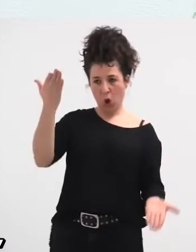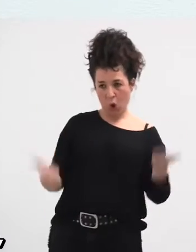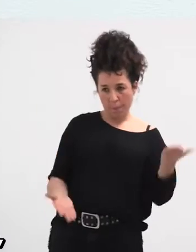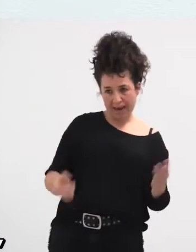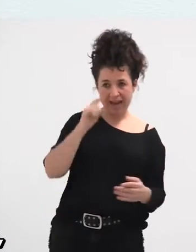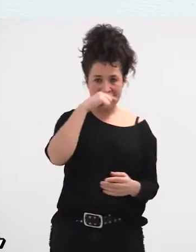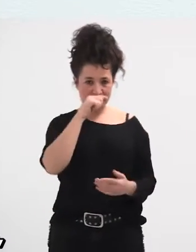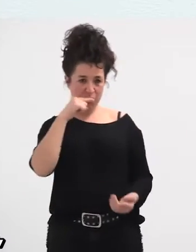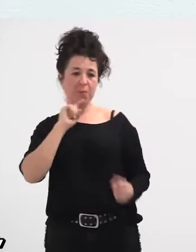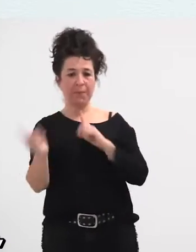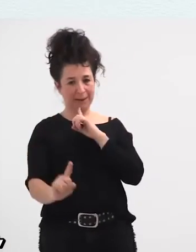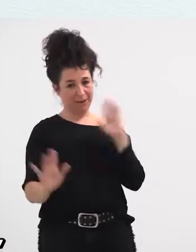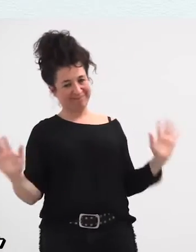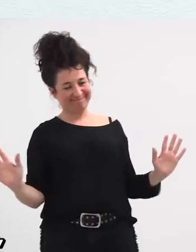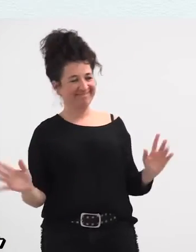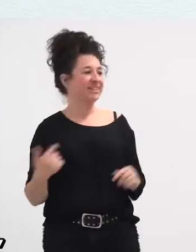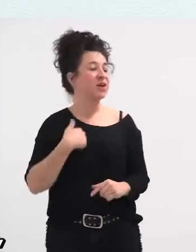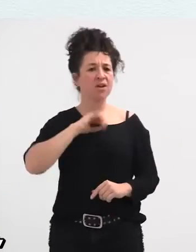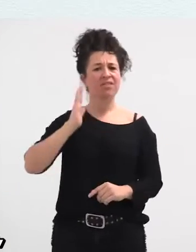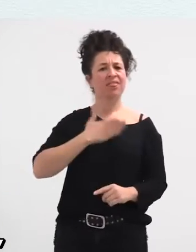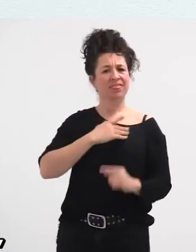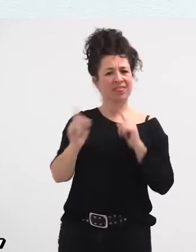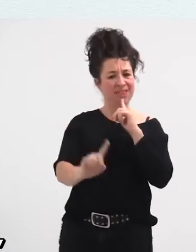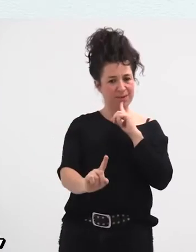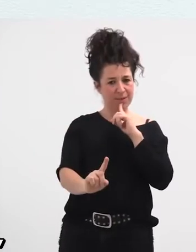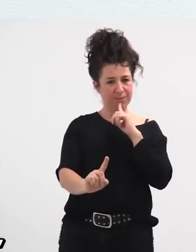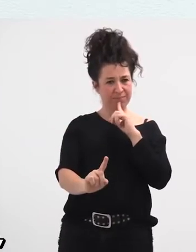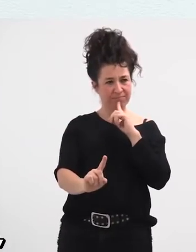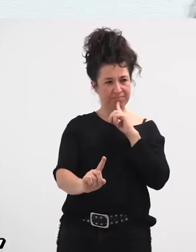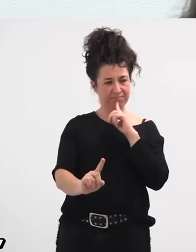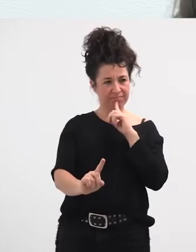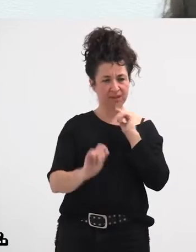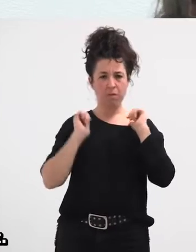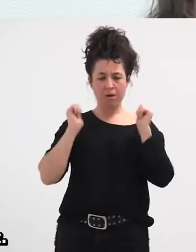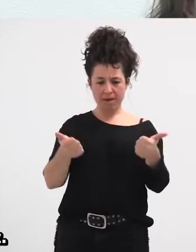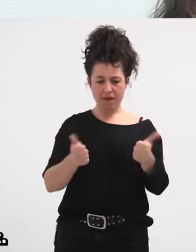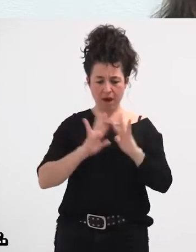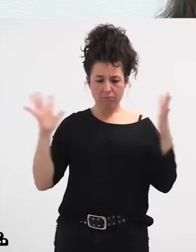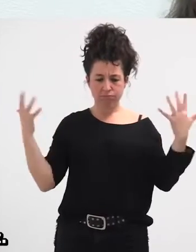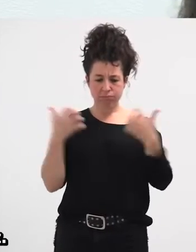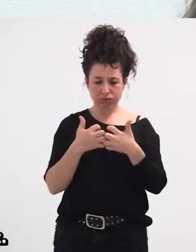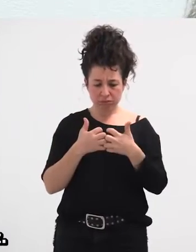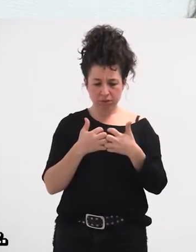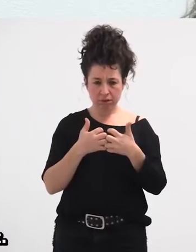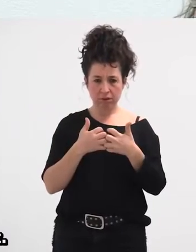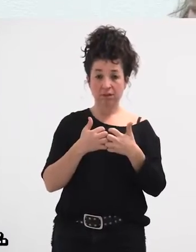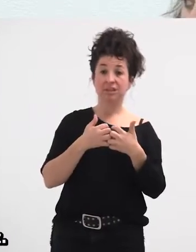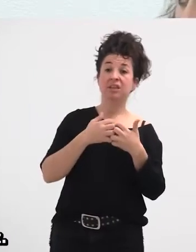Ni bilbokoa naiz, eta gatazka hau asizenean, irunen eta ondarribin nerabe bat nintzen,